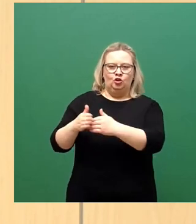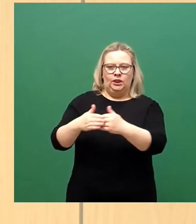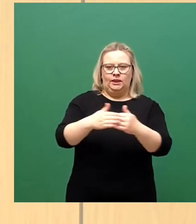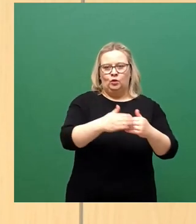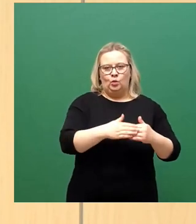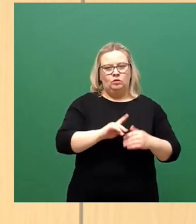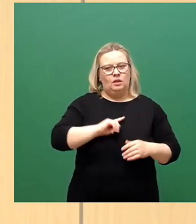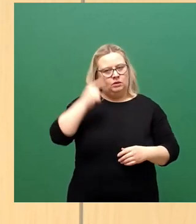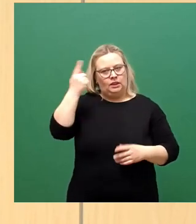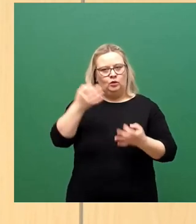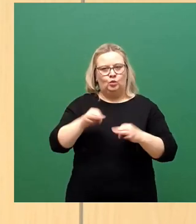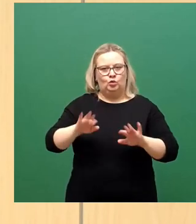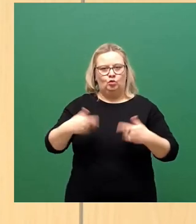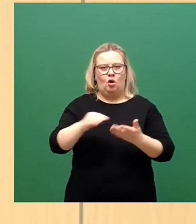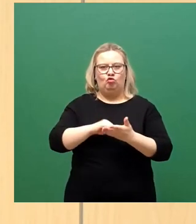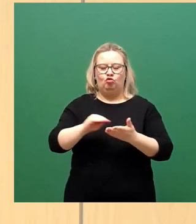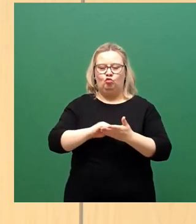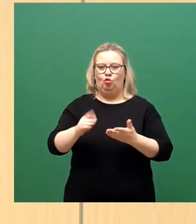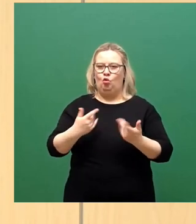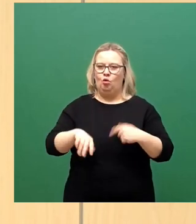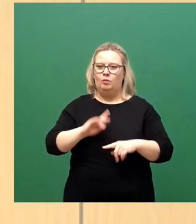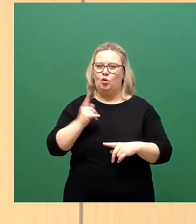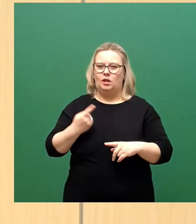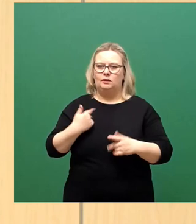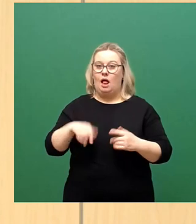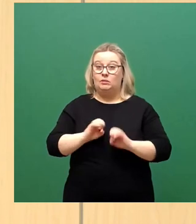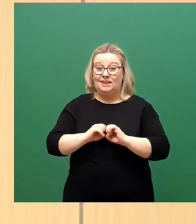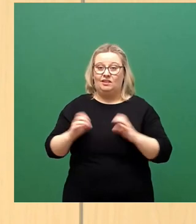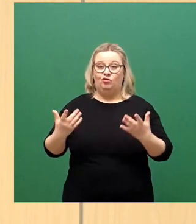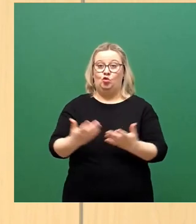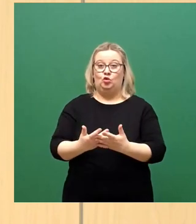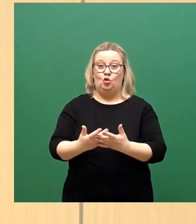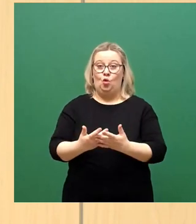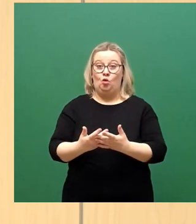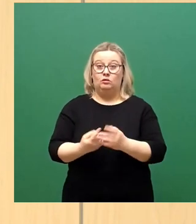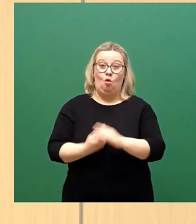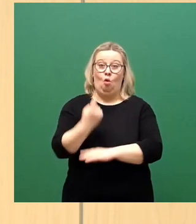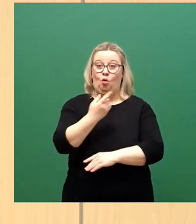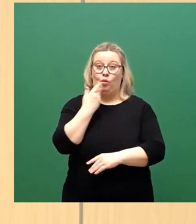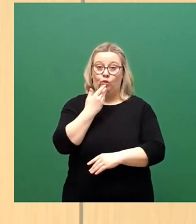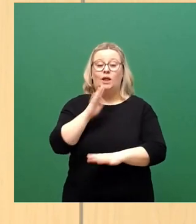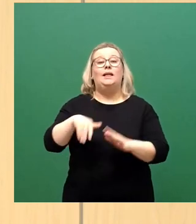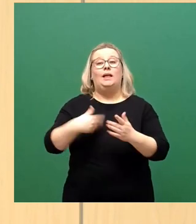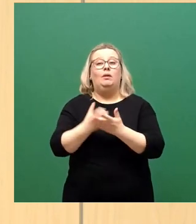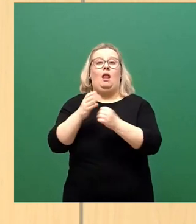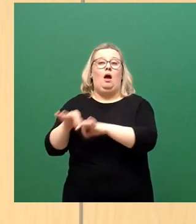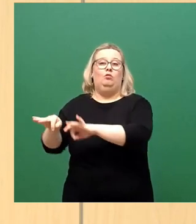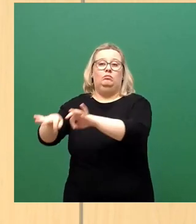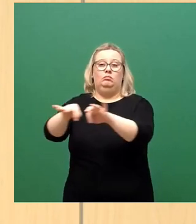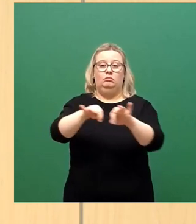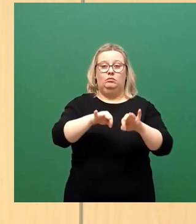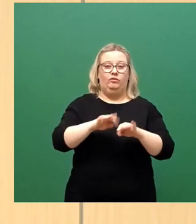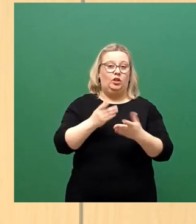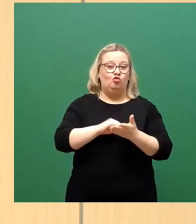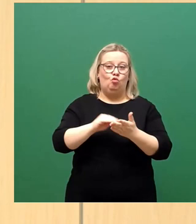Und damit sind die Schulen auch nicht wirklich mehr Infektionshärte hoch drei. Wir haben Infektionsgeschehen natürlich an Schulen, so wie in allen Orten, die